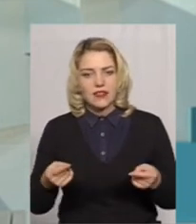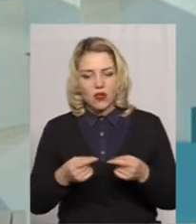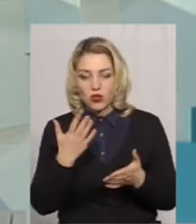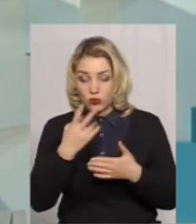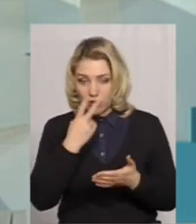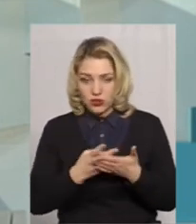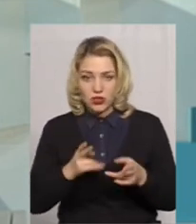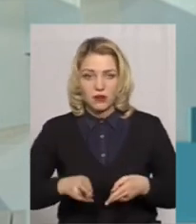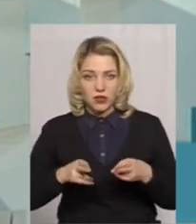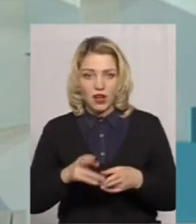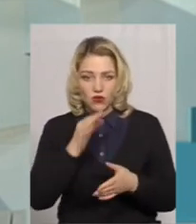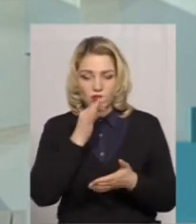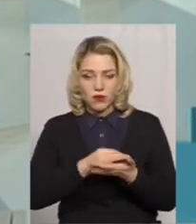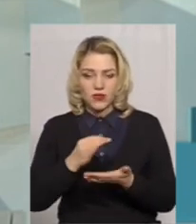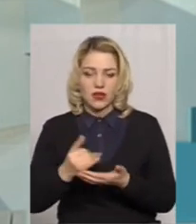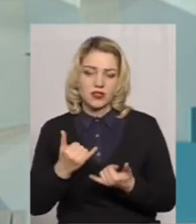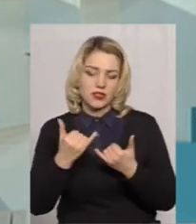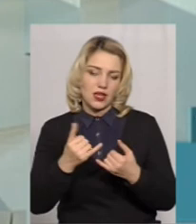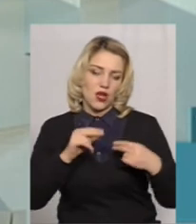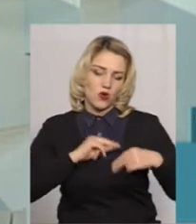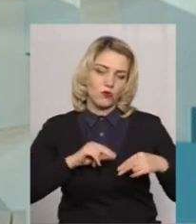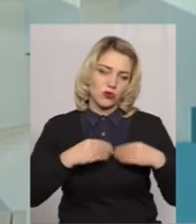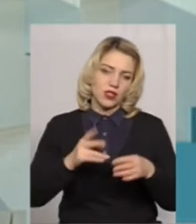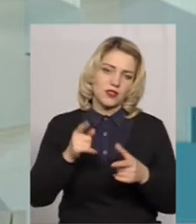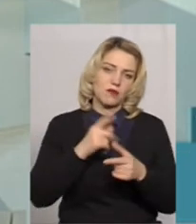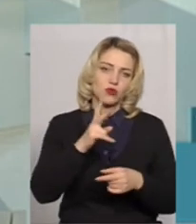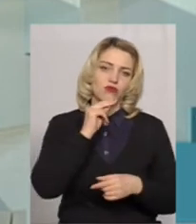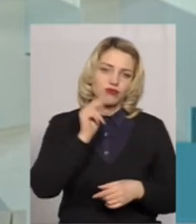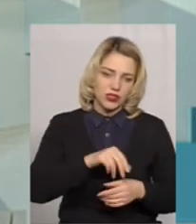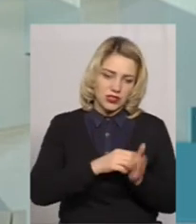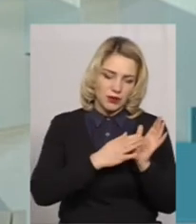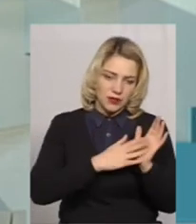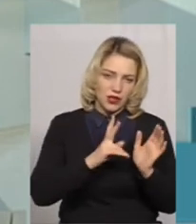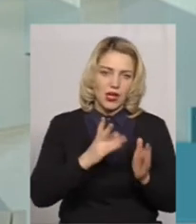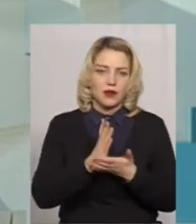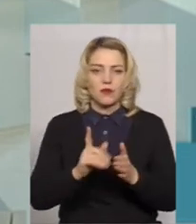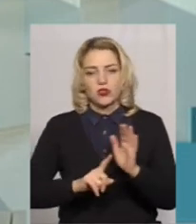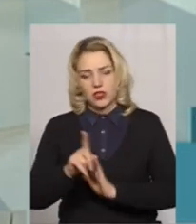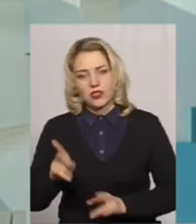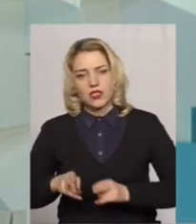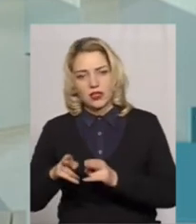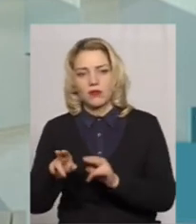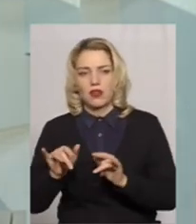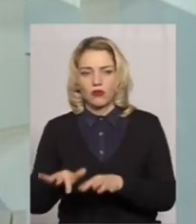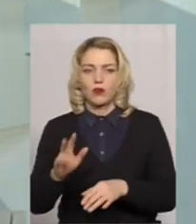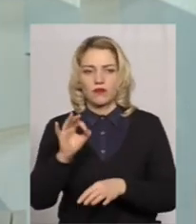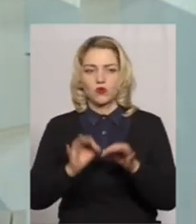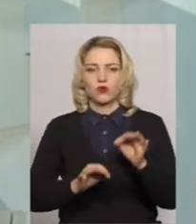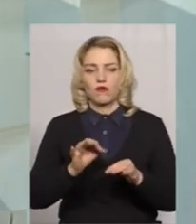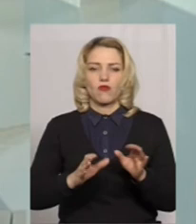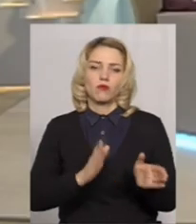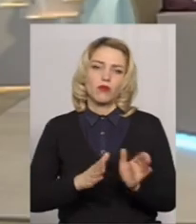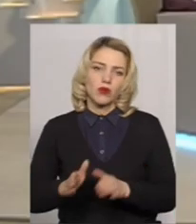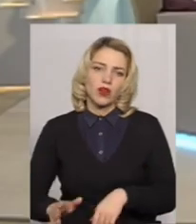кримінальну відповідальність для роботодавця або винних осіб, які зазначені, тоді відкривається кримінальне провадження і в судовому